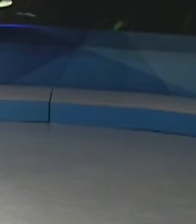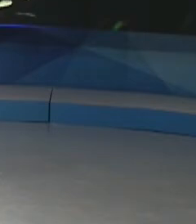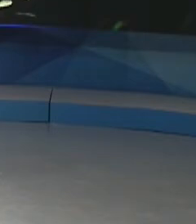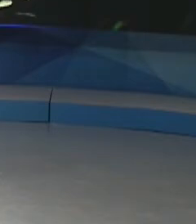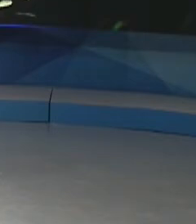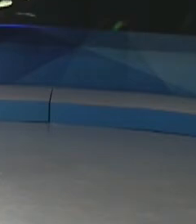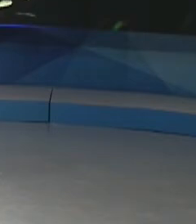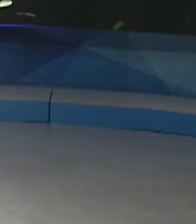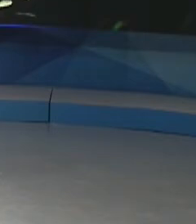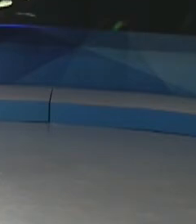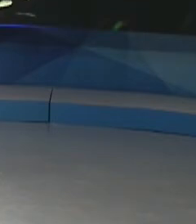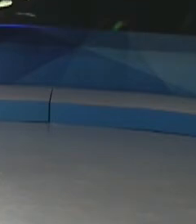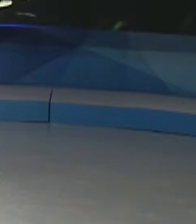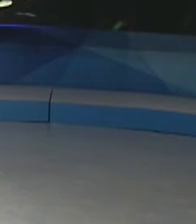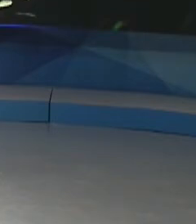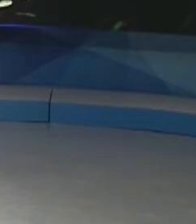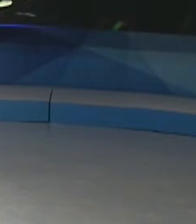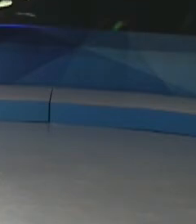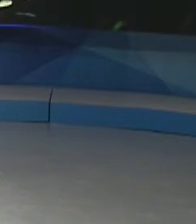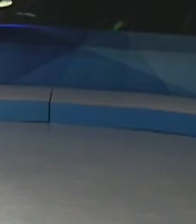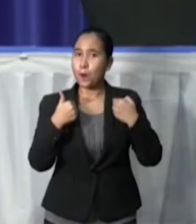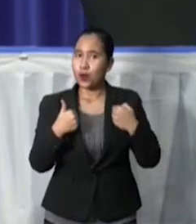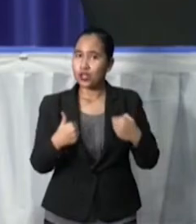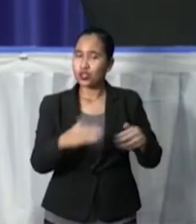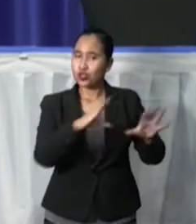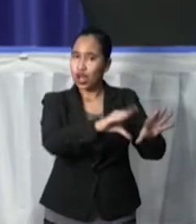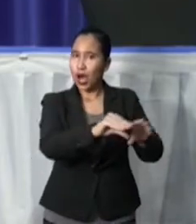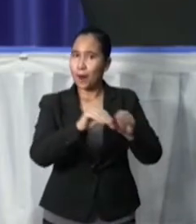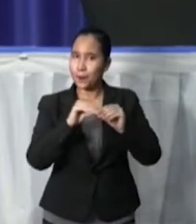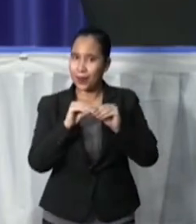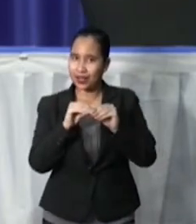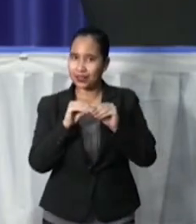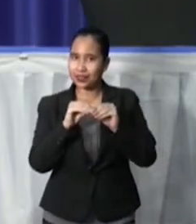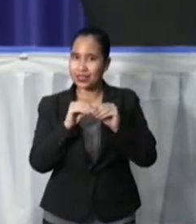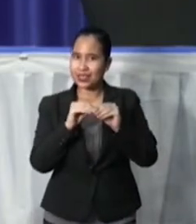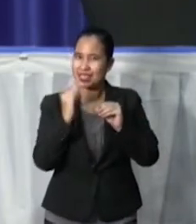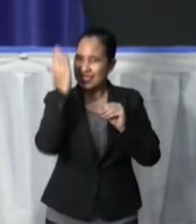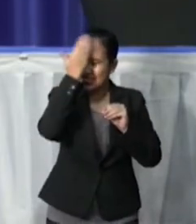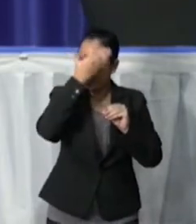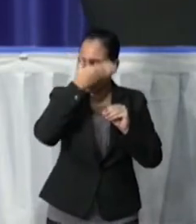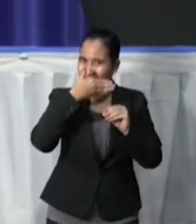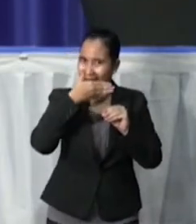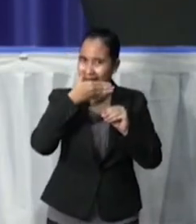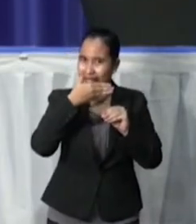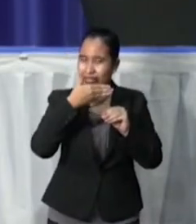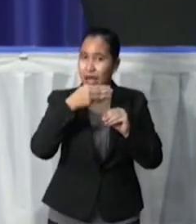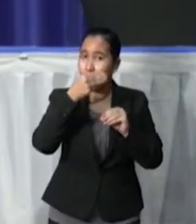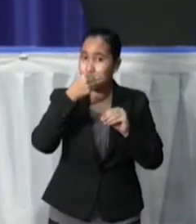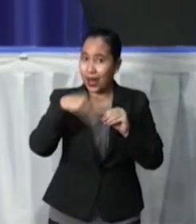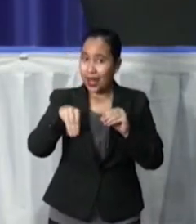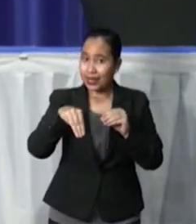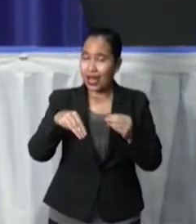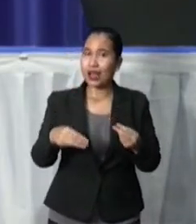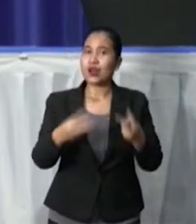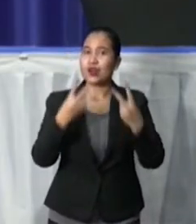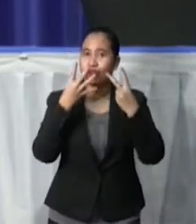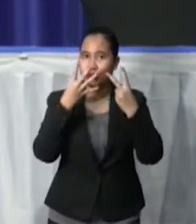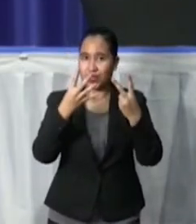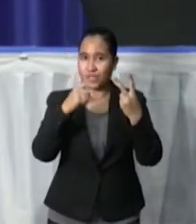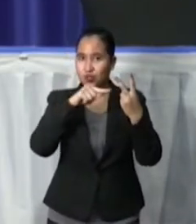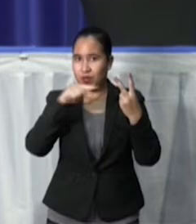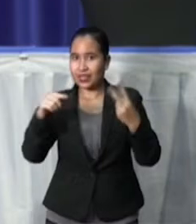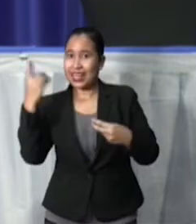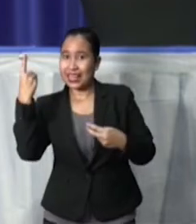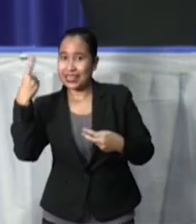avondbooster doorbrengen op de politieacademie. In de nacht van maandag 24 op dinsdag